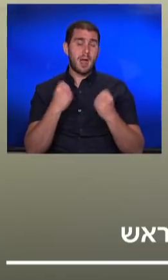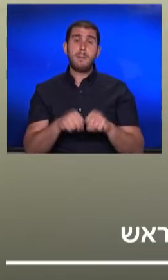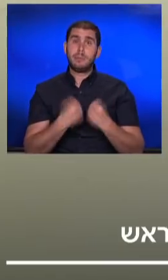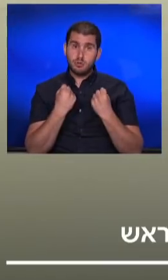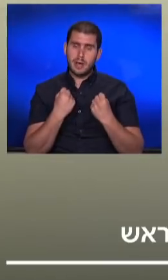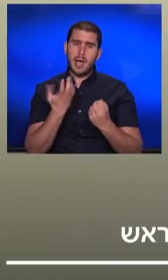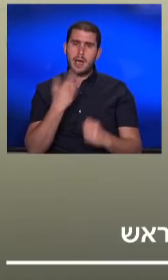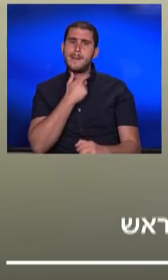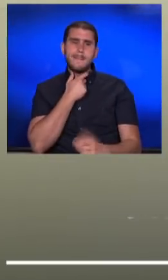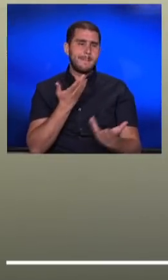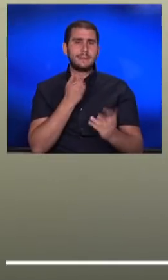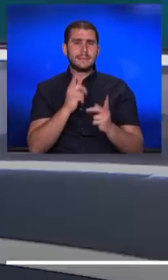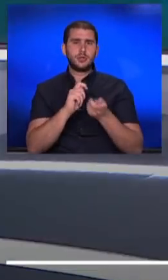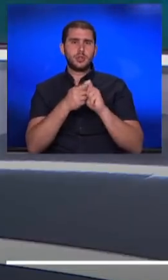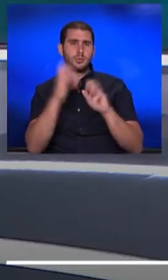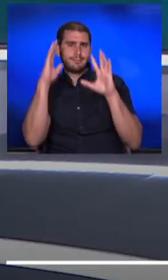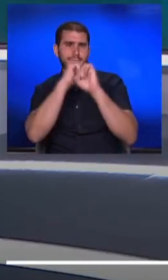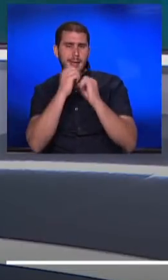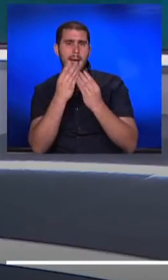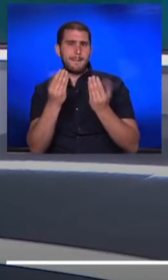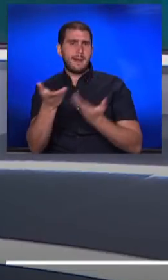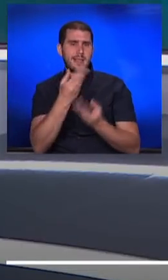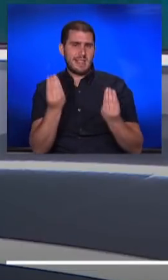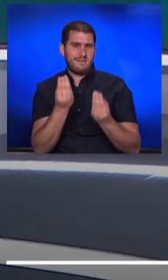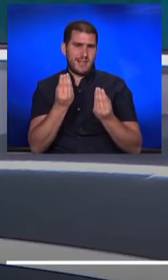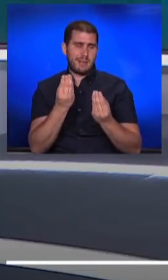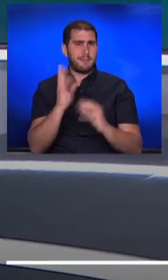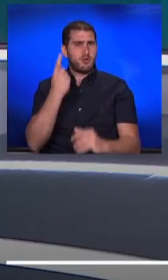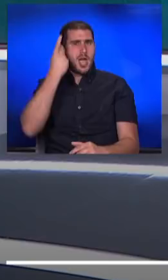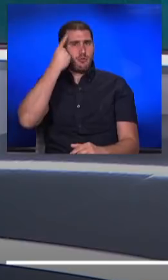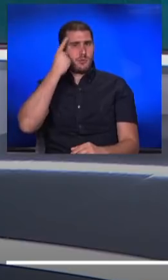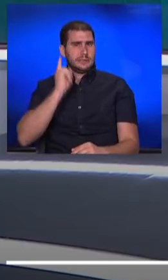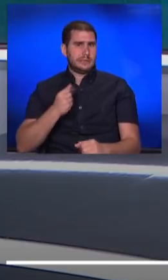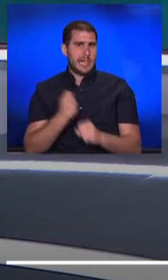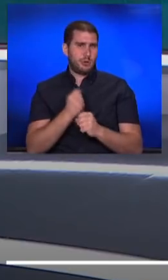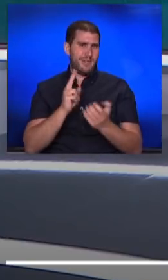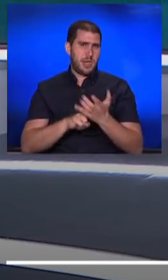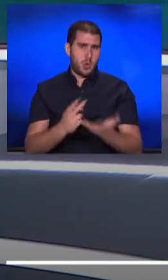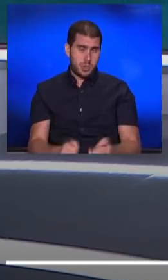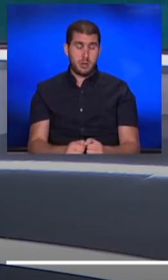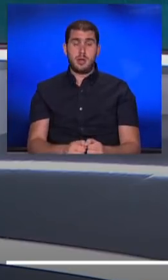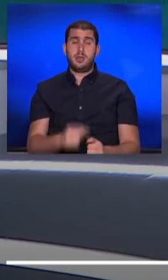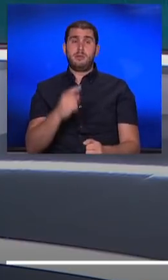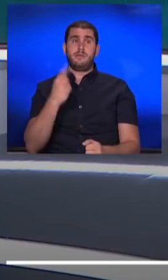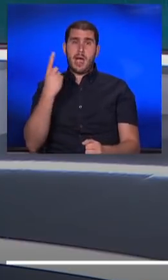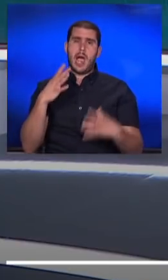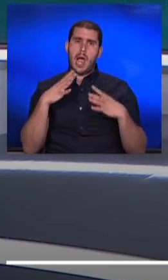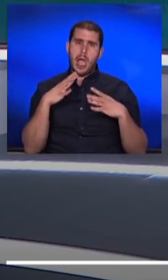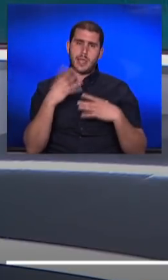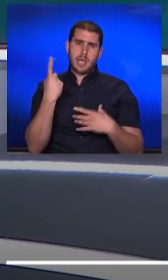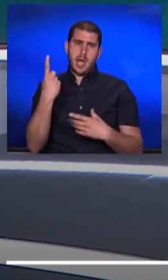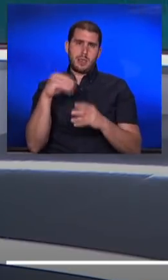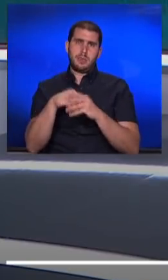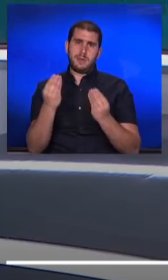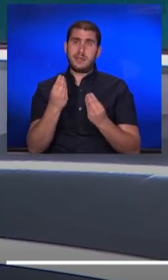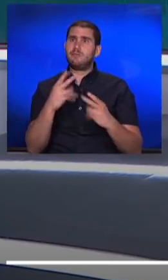יצריך שינוי פרדיגמה בהרבה מובנים של הדברים שאיך שחשבנו שנכון לעשות אותם. והאחלת היה אחד מהם. אבל אי אפשר להגיד